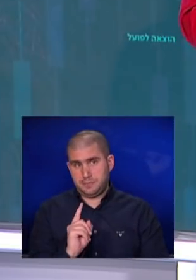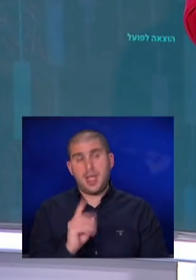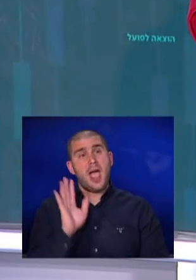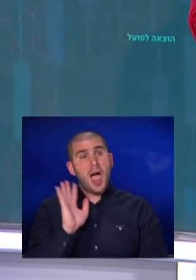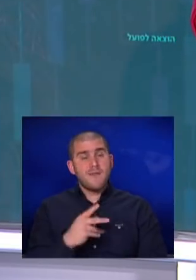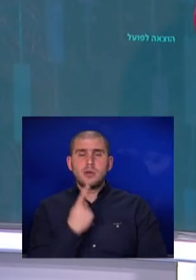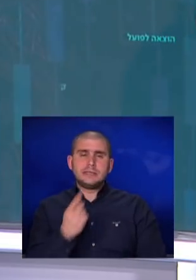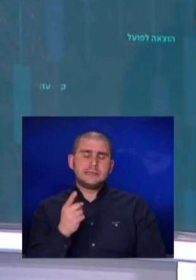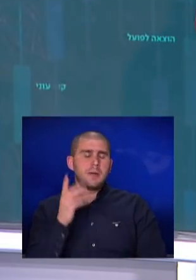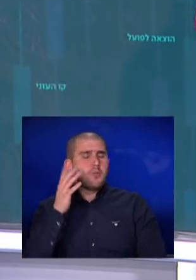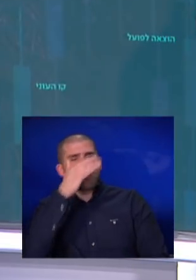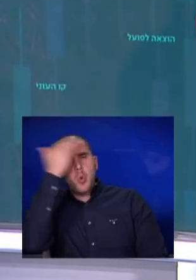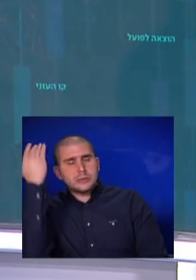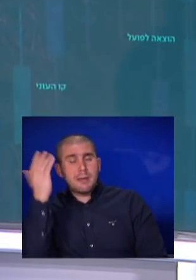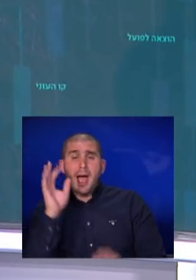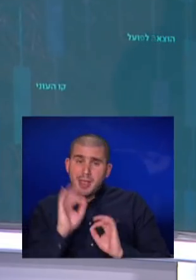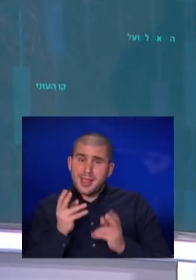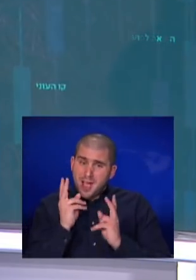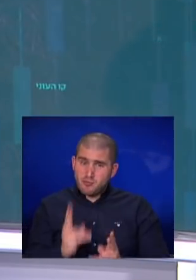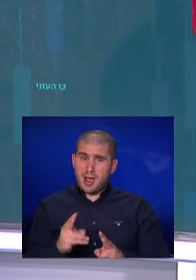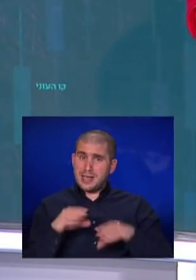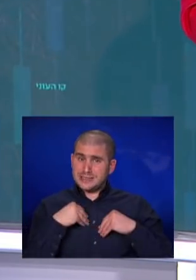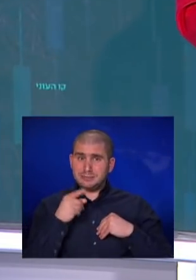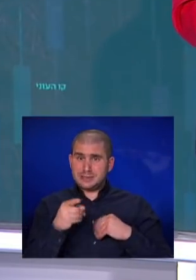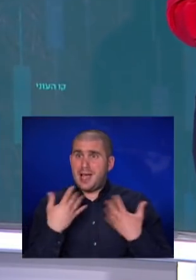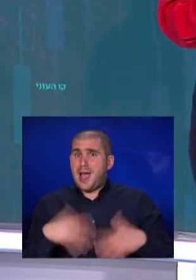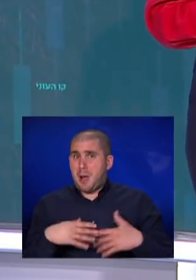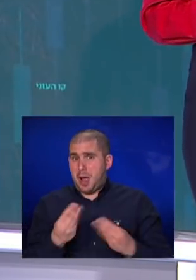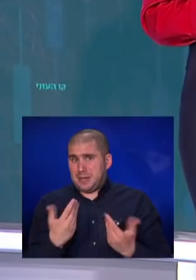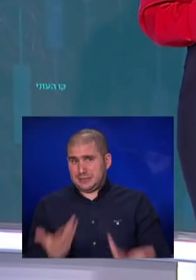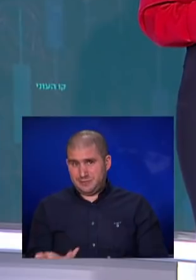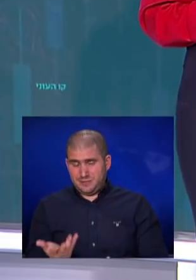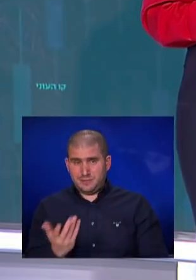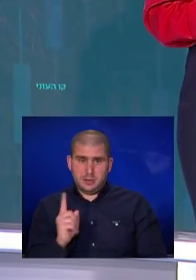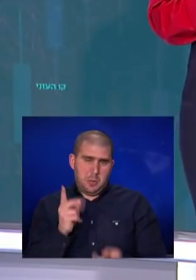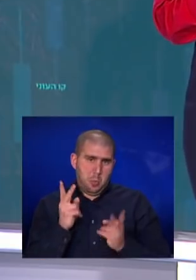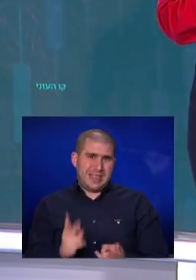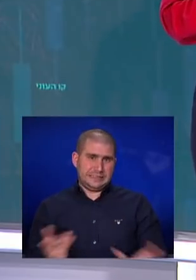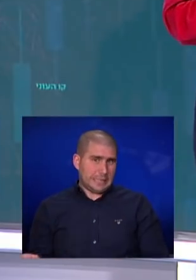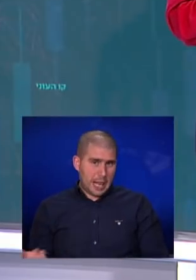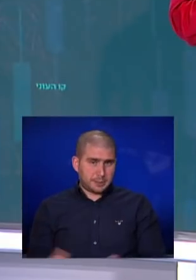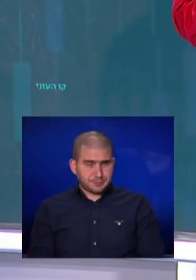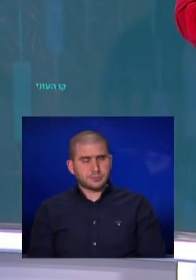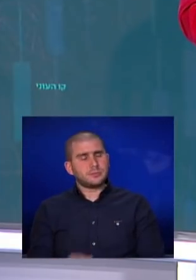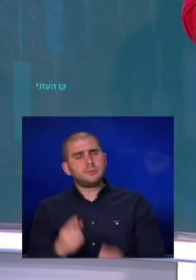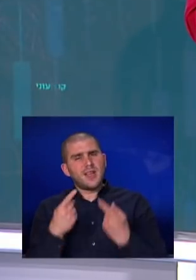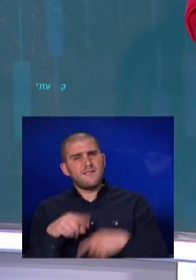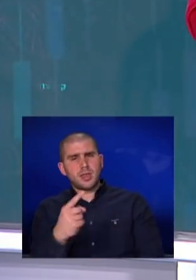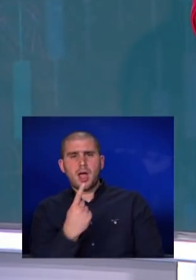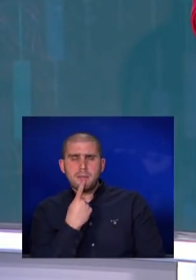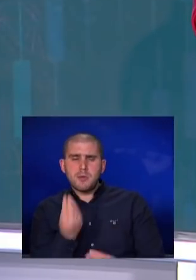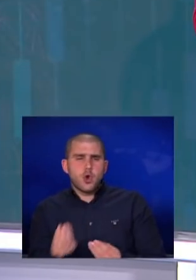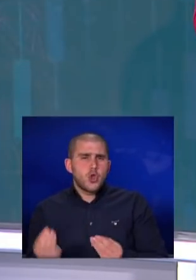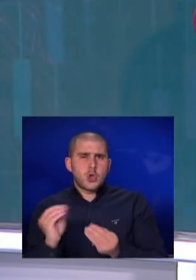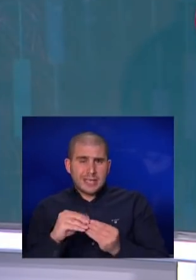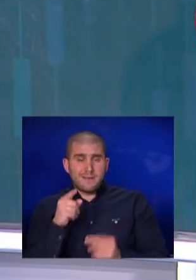נגיד שזאת אחזית מוגזמת, עדיין אפשר להסכים שמדובר בהרבה מאוד כסף, לפחות בפוטנציאל. הוועדה הזאת אמרה עוד דבר,